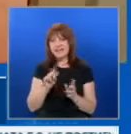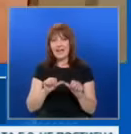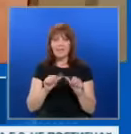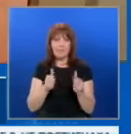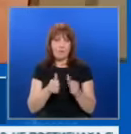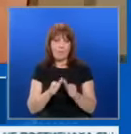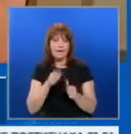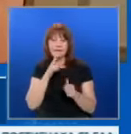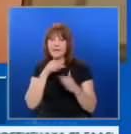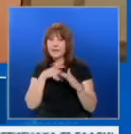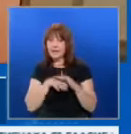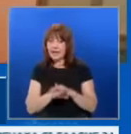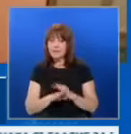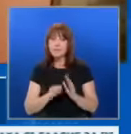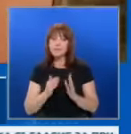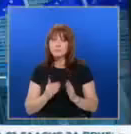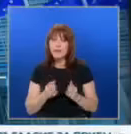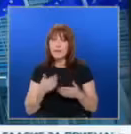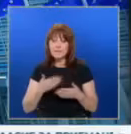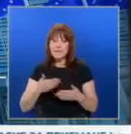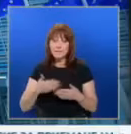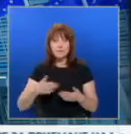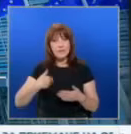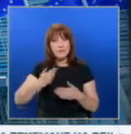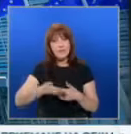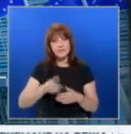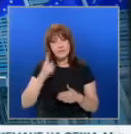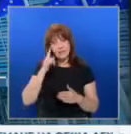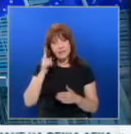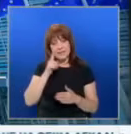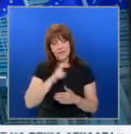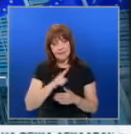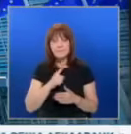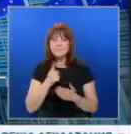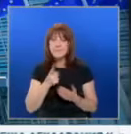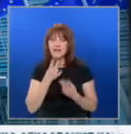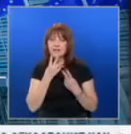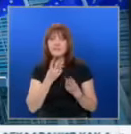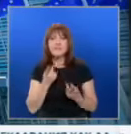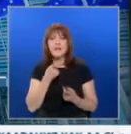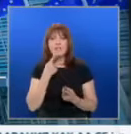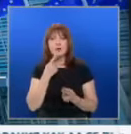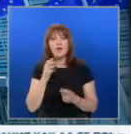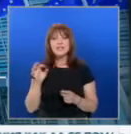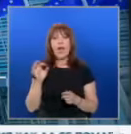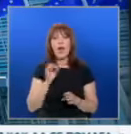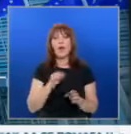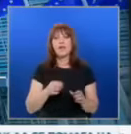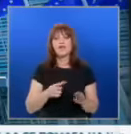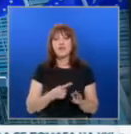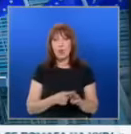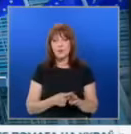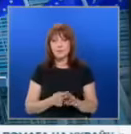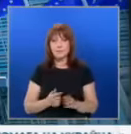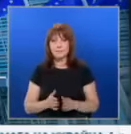и тайни. Предстои преследващите ни да видим какво точно ще стане. А чуйте какво каза и Олаф Шолц за кандидатурата на